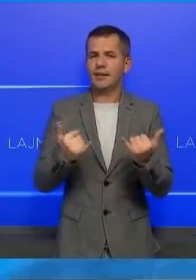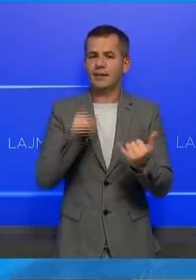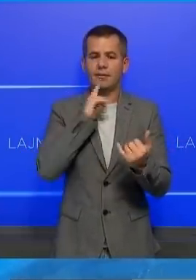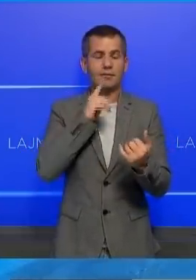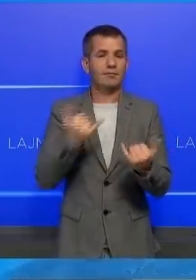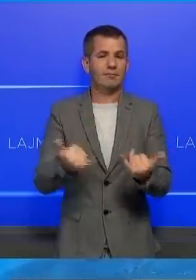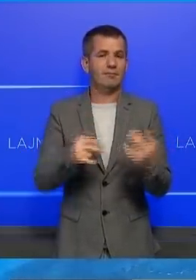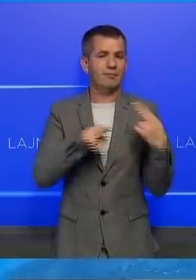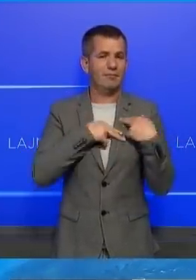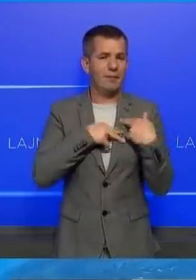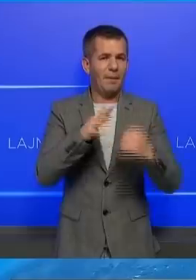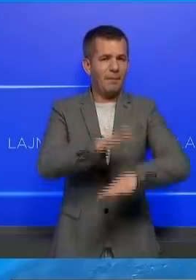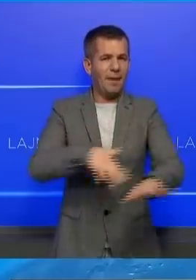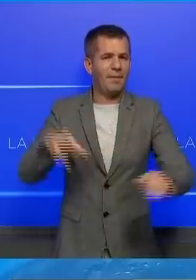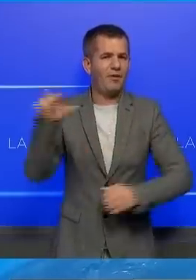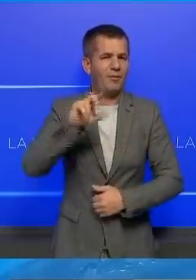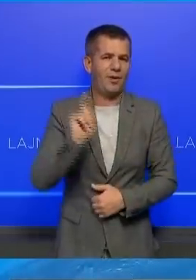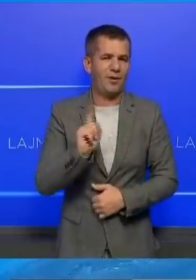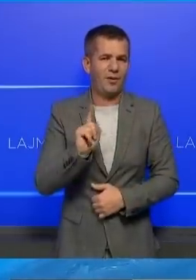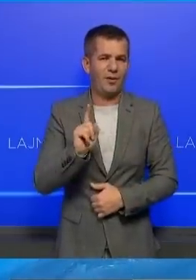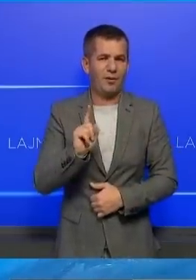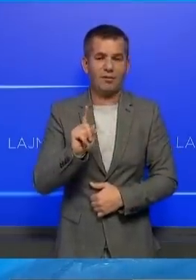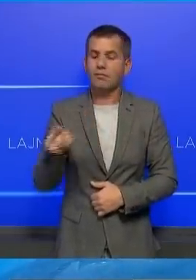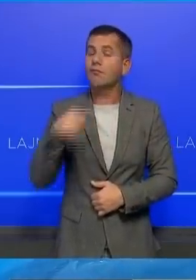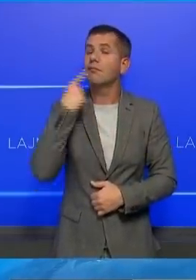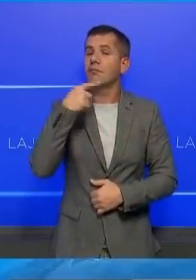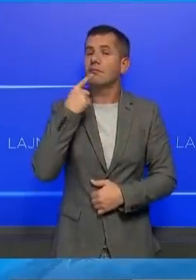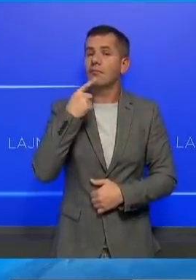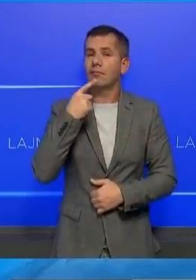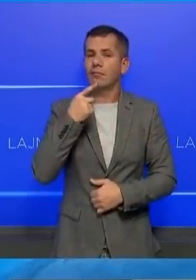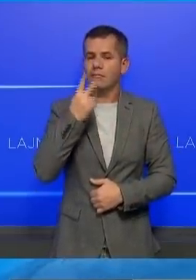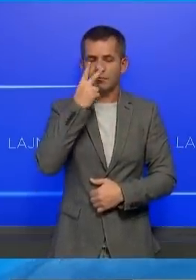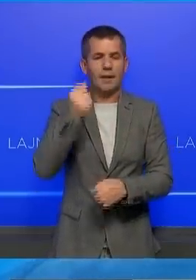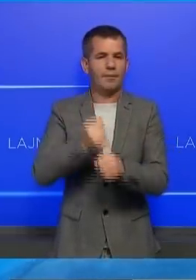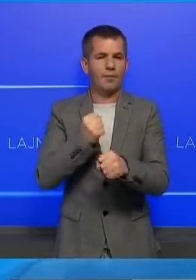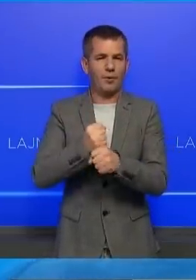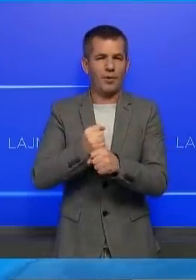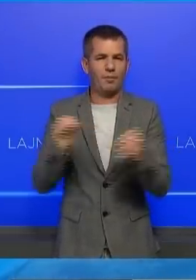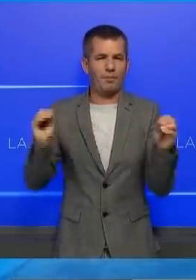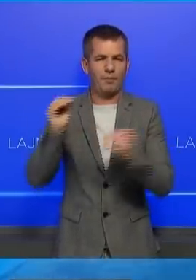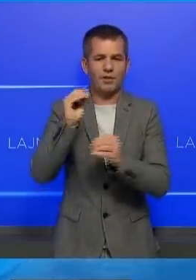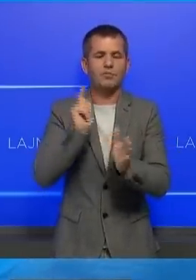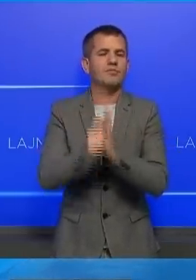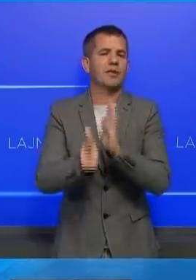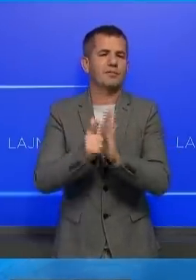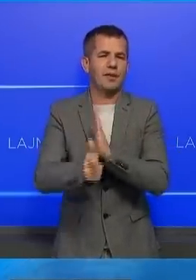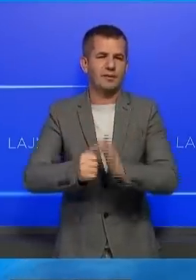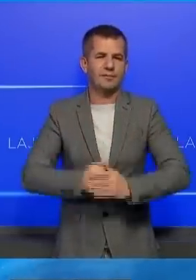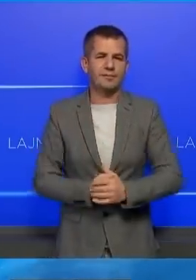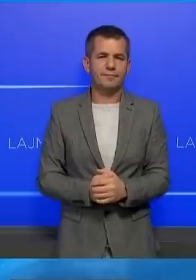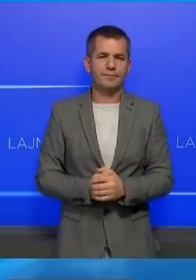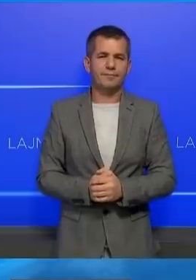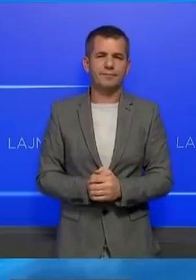varet nga Parlamenti Evropian. Me gjitha të, tha se poponojnë shumë që kjo të ndodhë sa më shpejt.